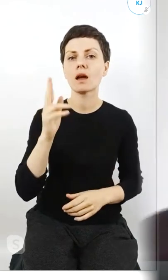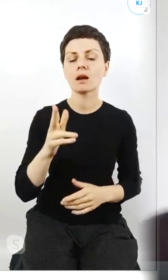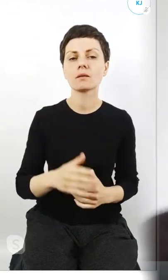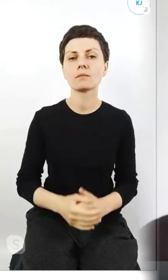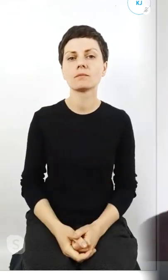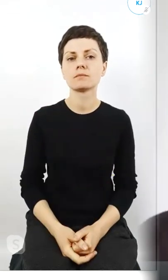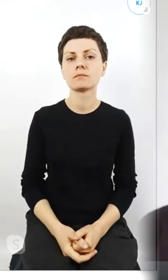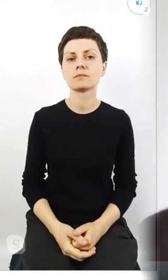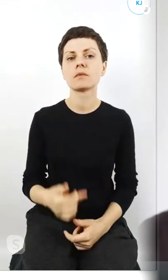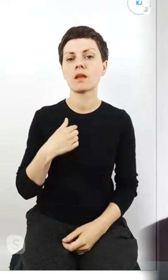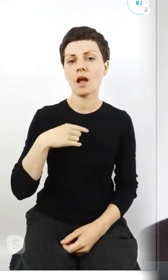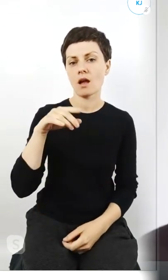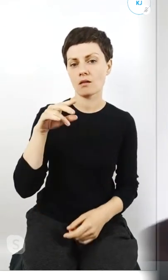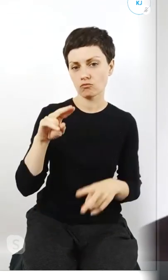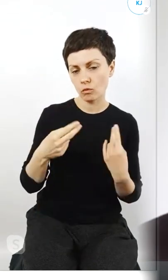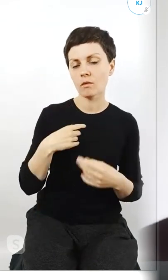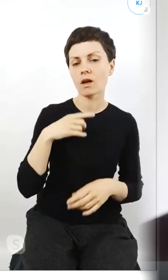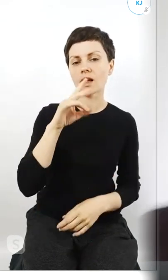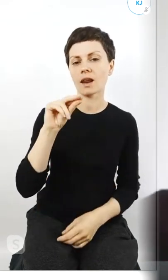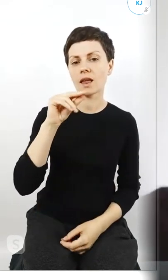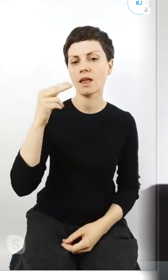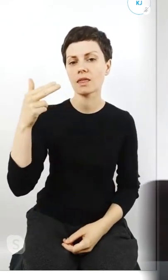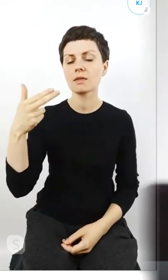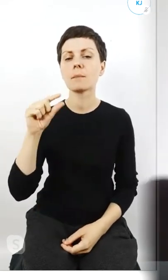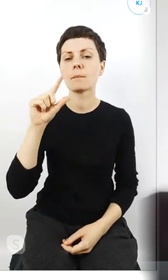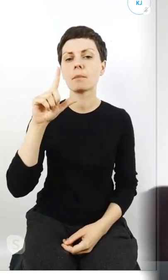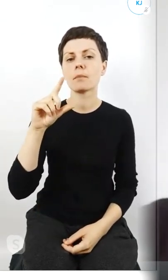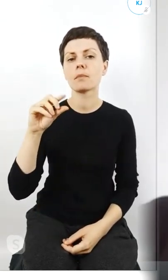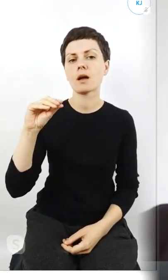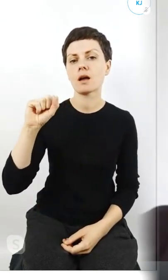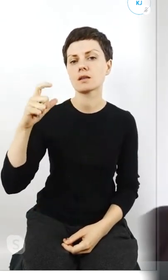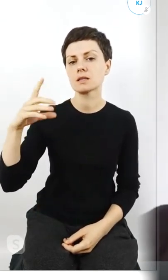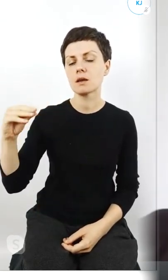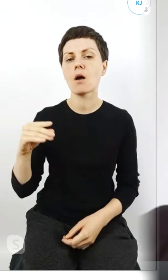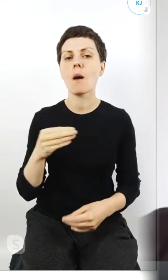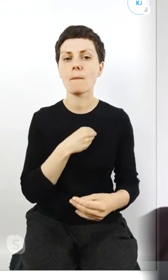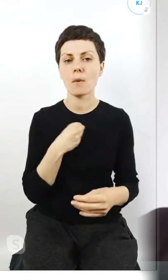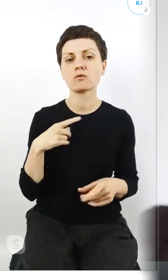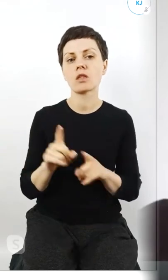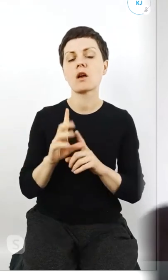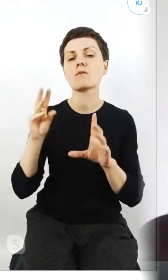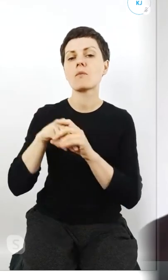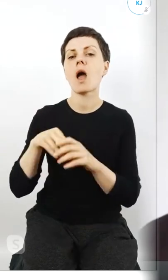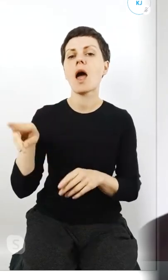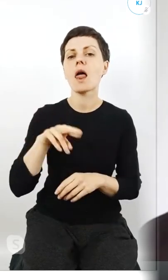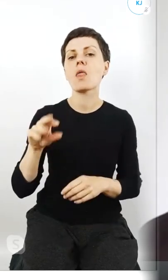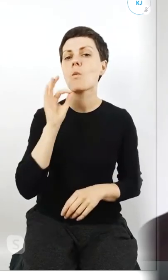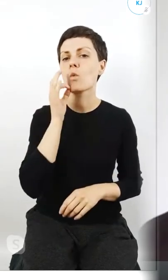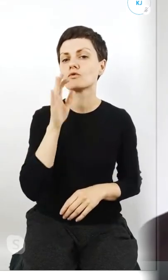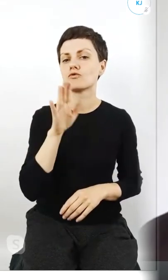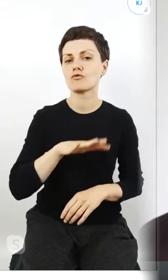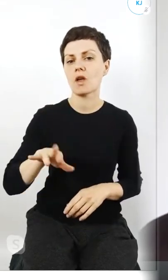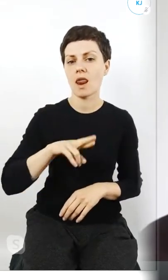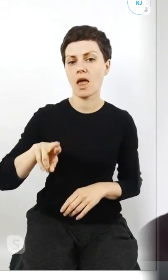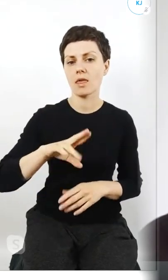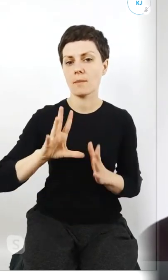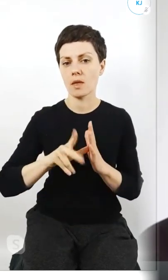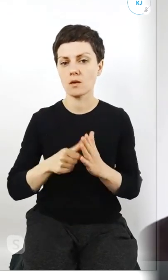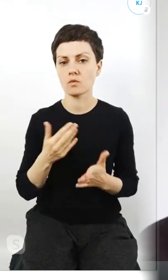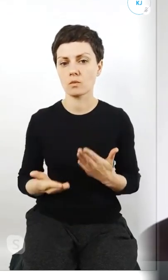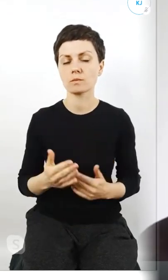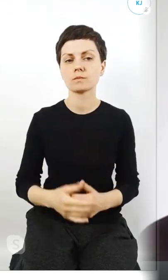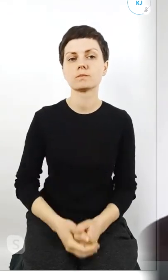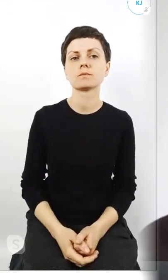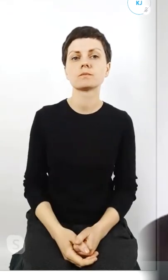Greenpeace Polska, witam. Jestem również radnym Narodowej Rady Miasta. I